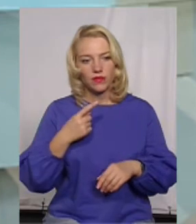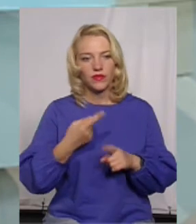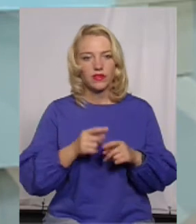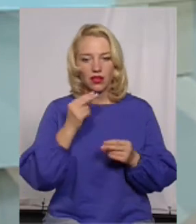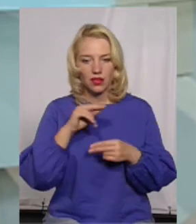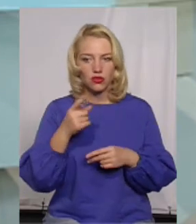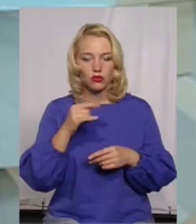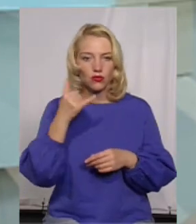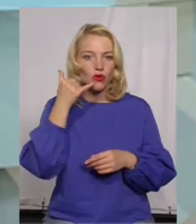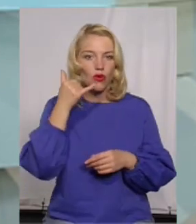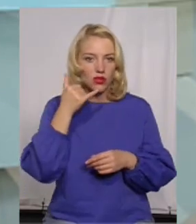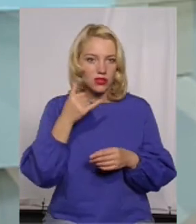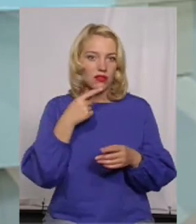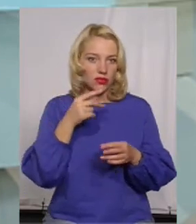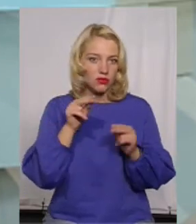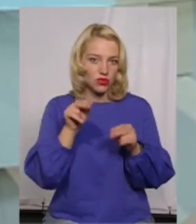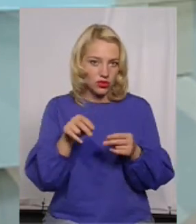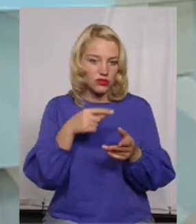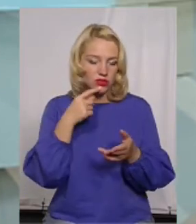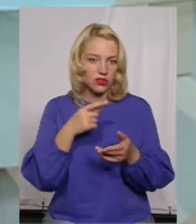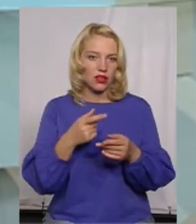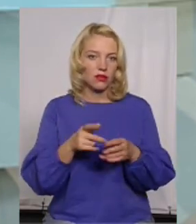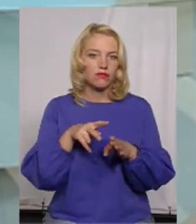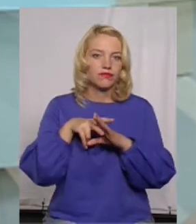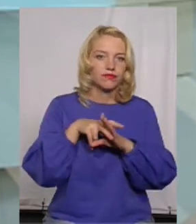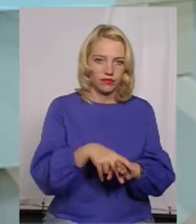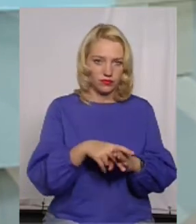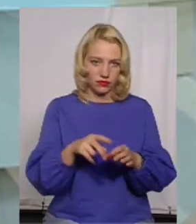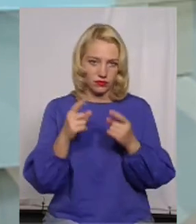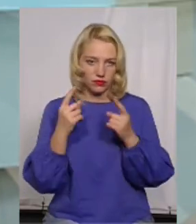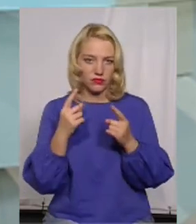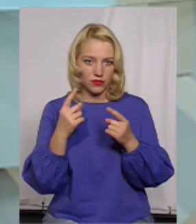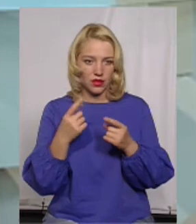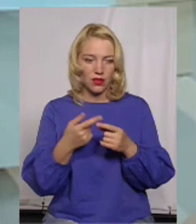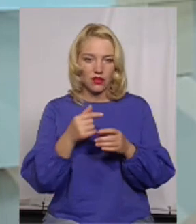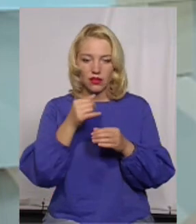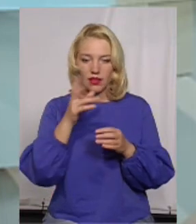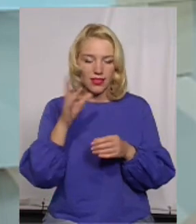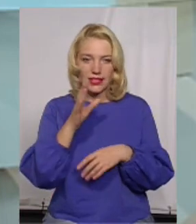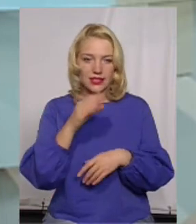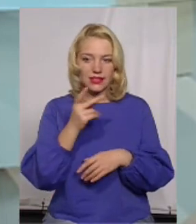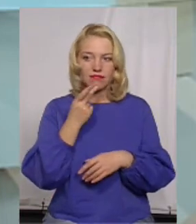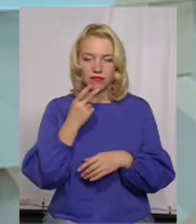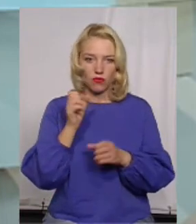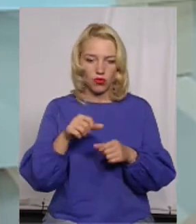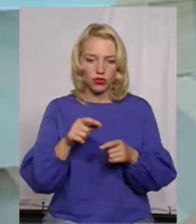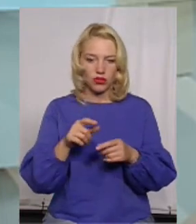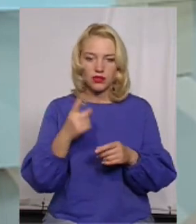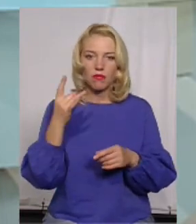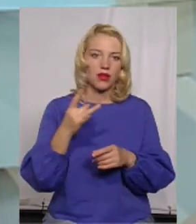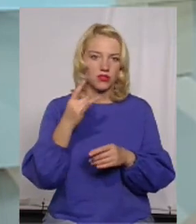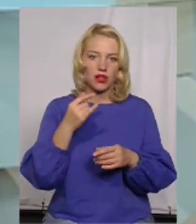кол-центри, ну, відверто скажу, в певній мірі перегружені, перенавантажені, і не завжди, виходить, відразу з першого разу